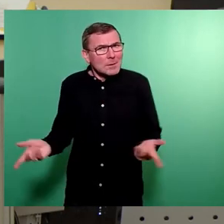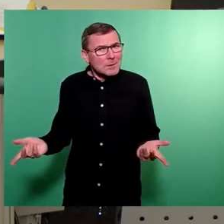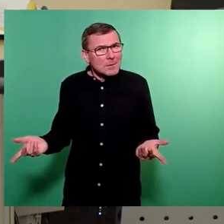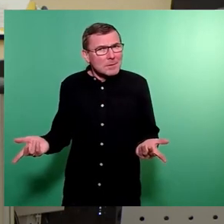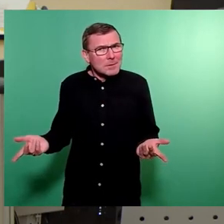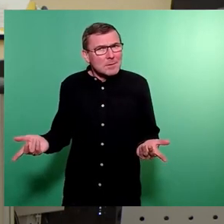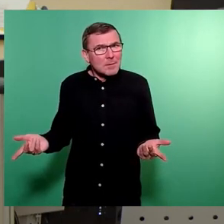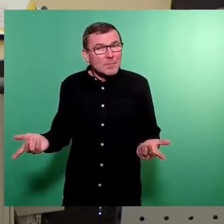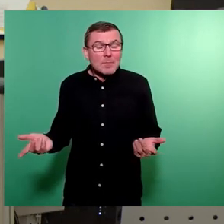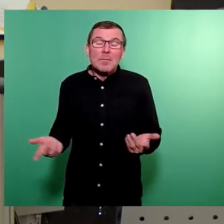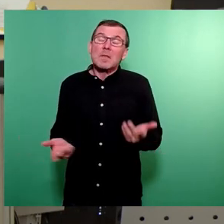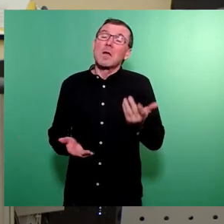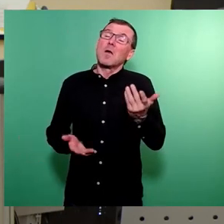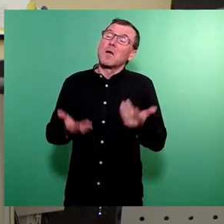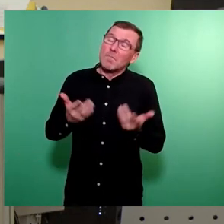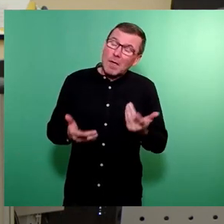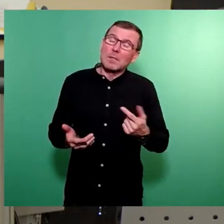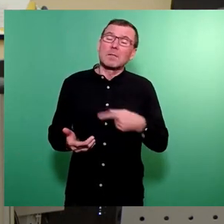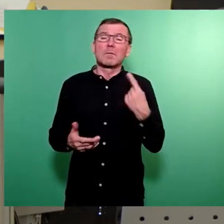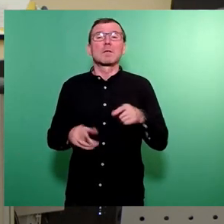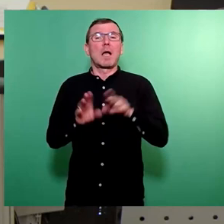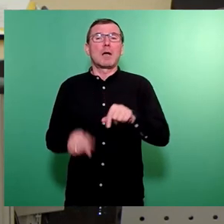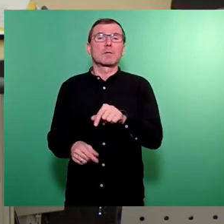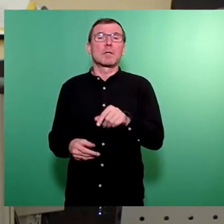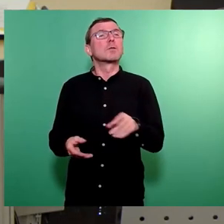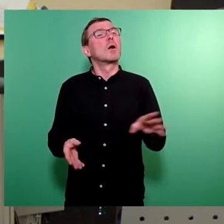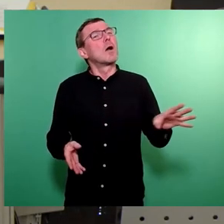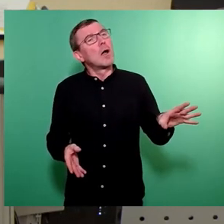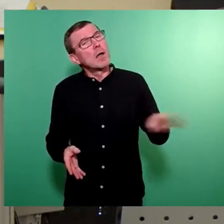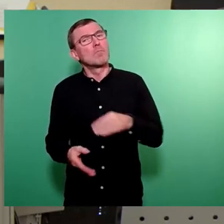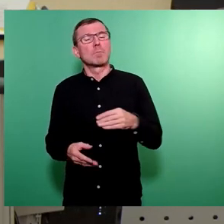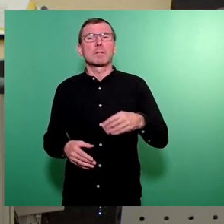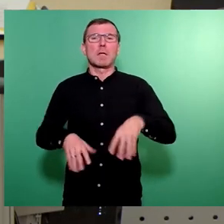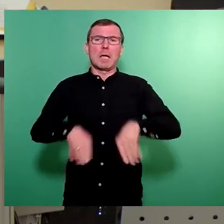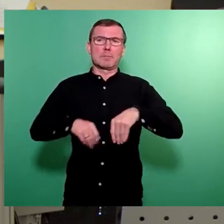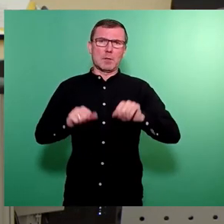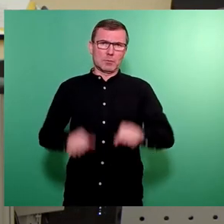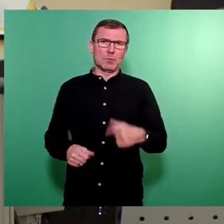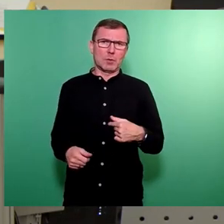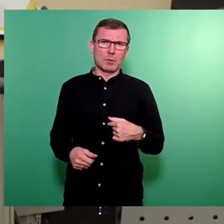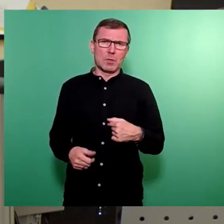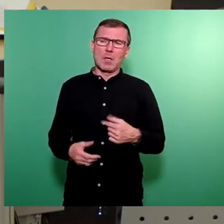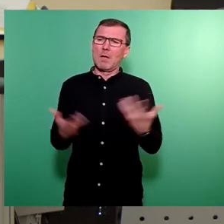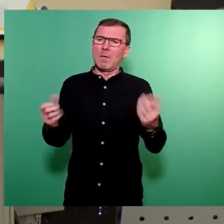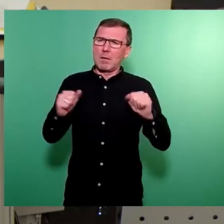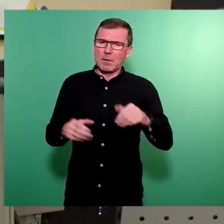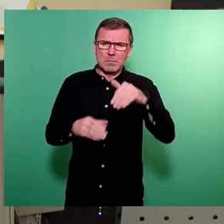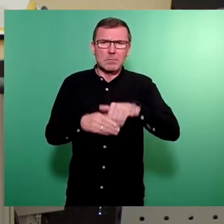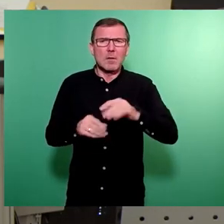Vielleicht hätten wir so den Haushalt mittragen können. Vielleicht hätten wir ihn besser verstanden.